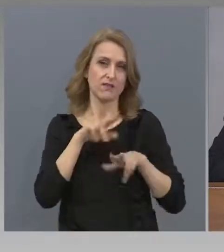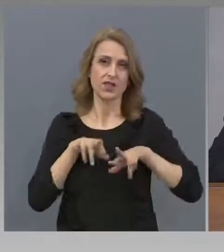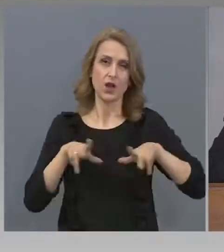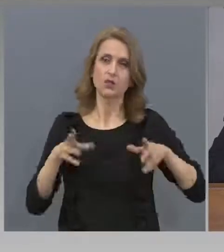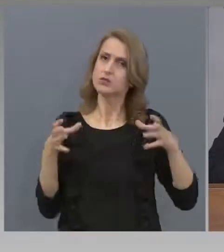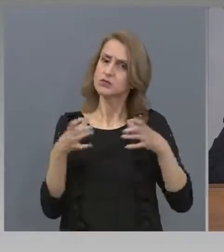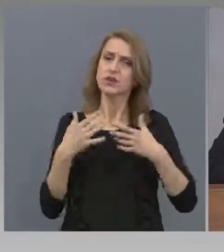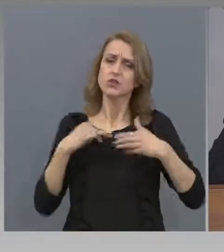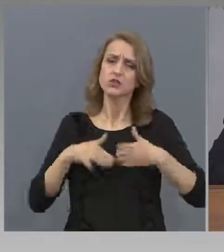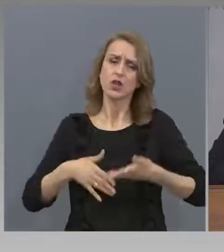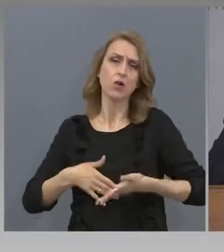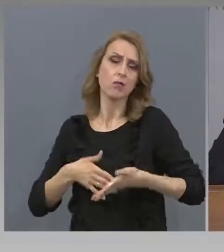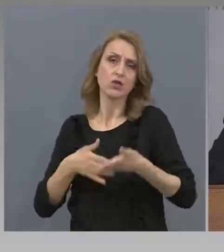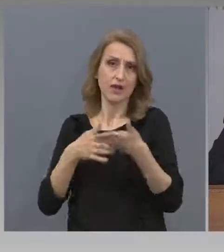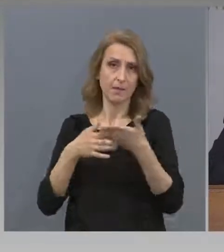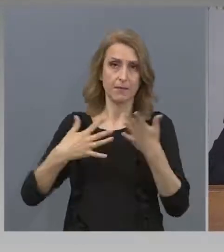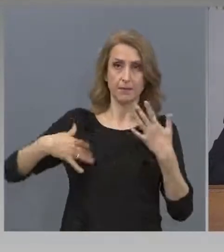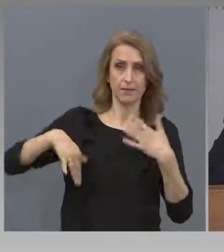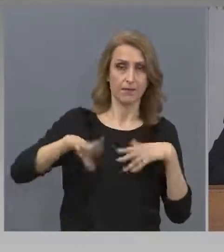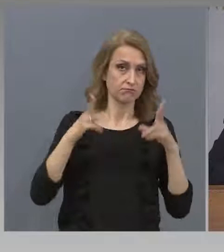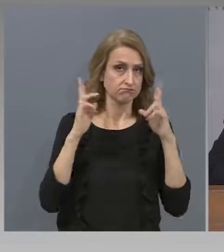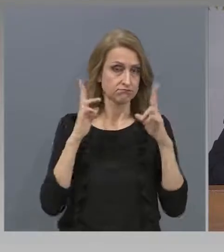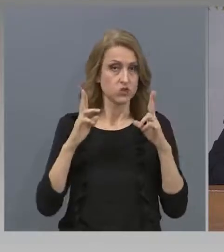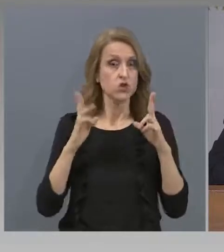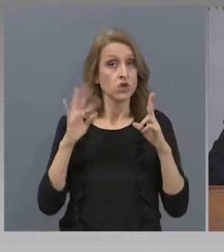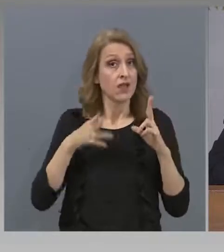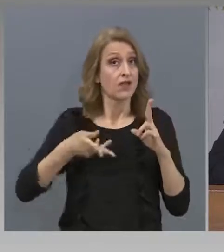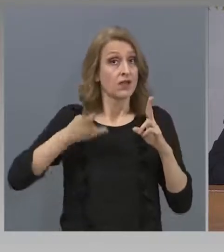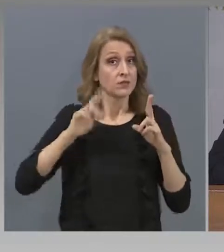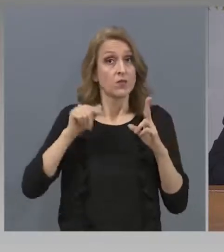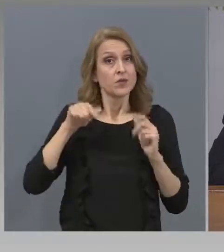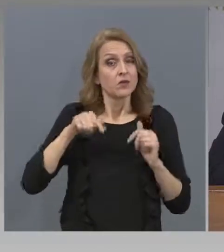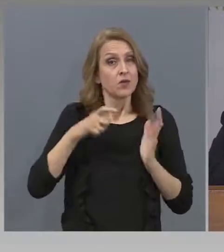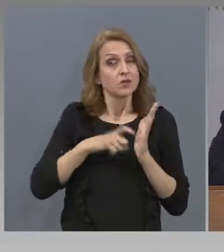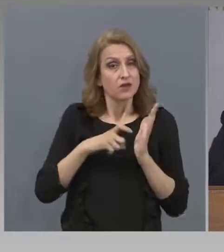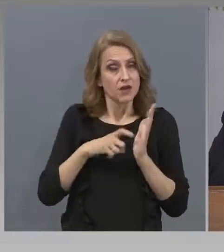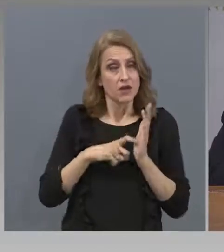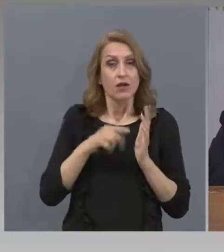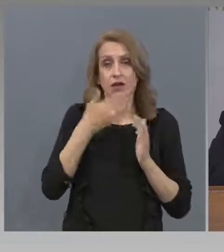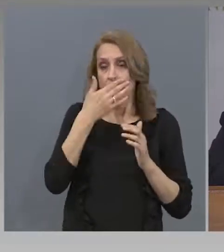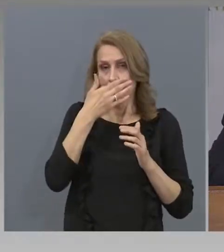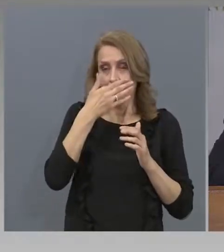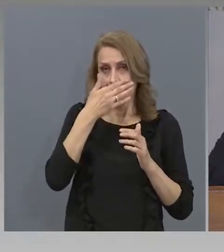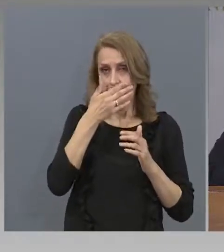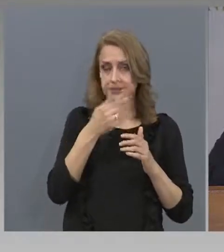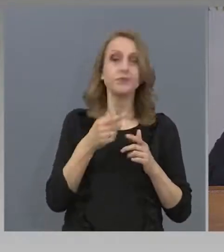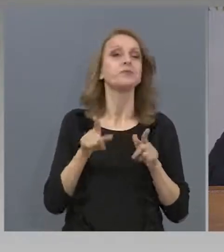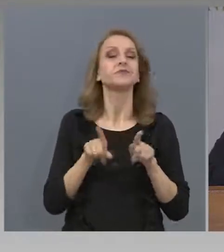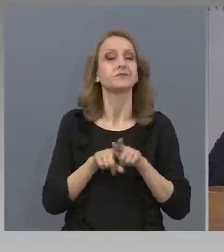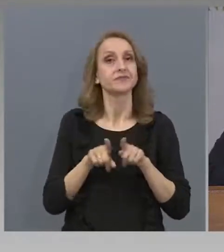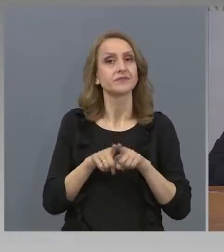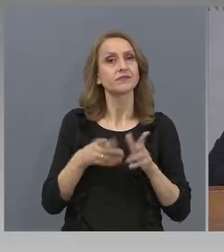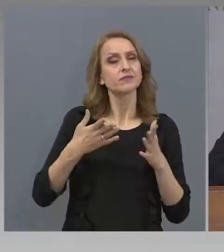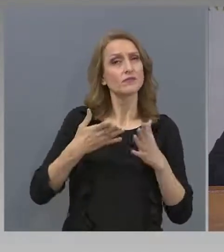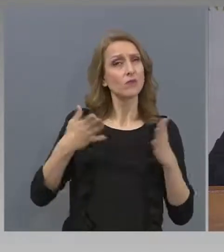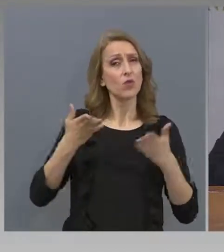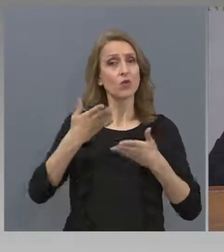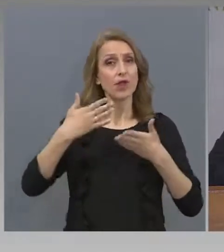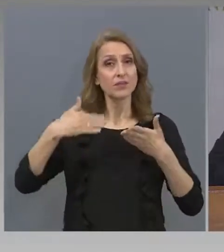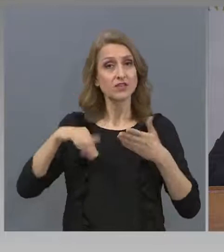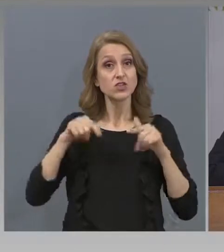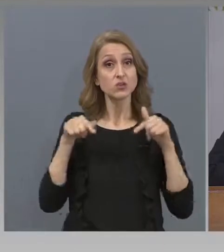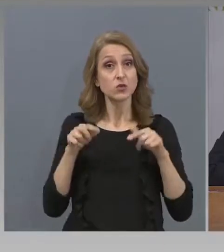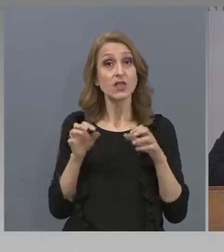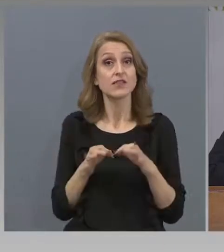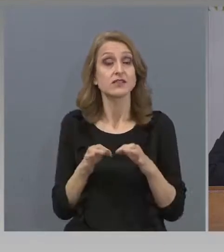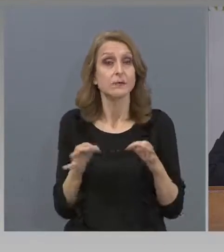Също така искам да добавя, да се присъединя към думите на господин Дончев, че по-голямата част от тези мерки да